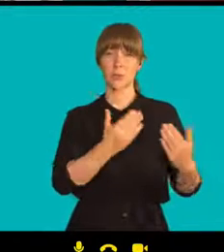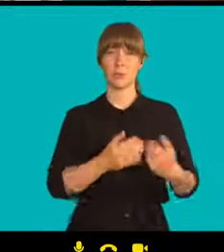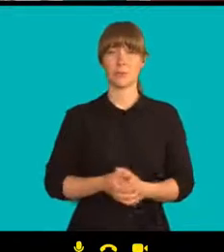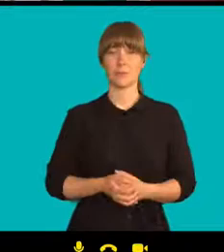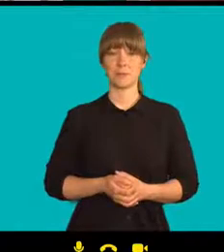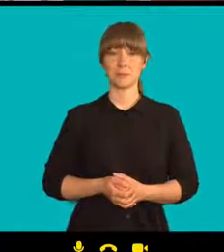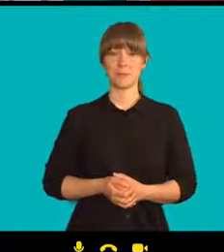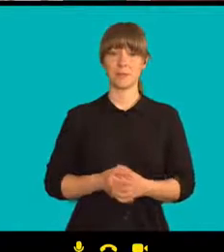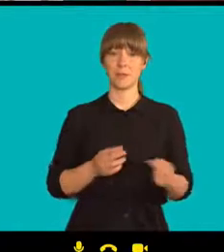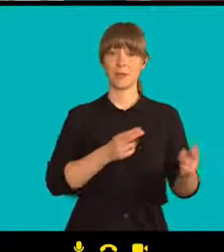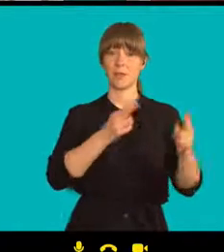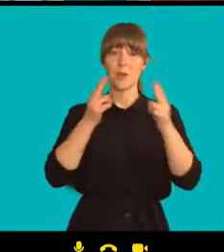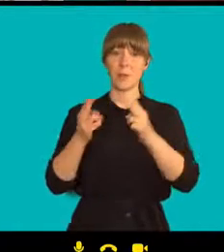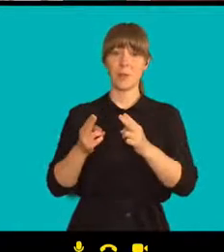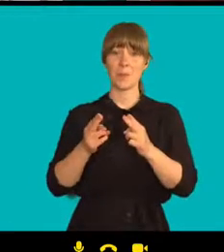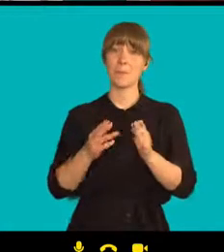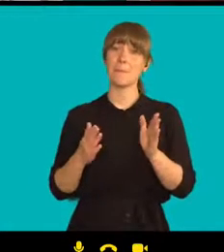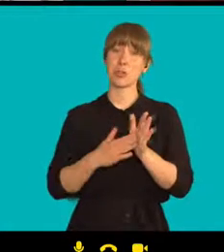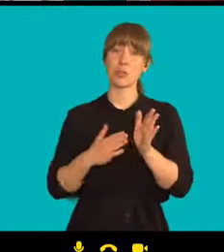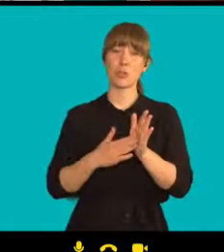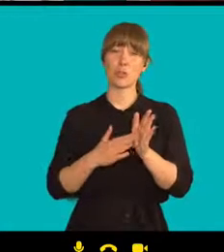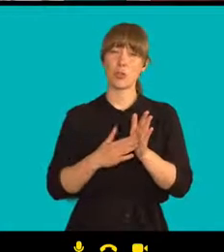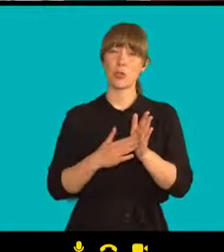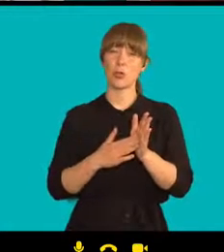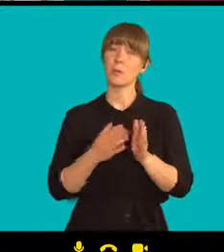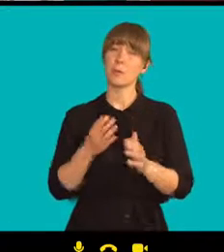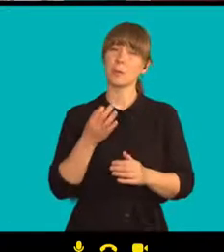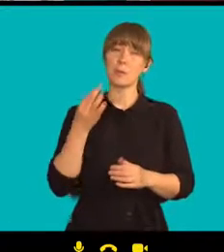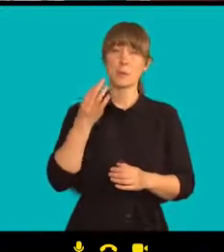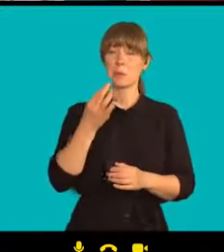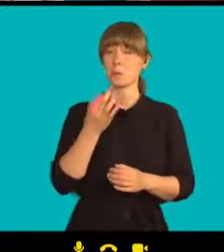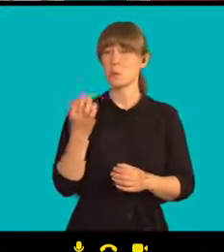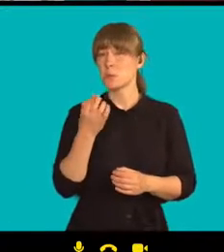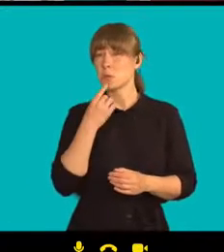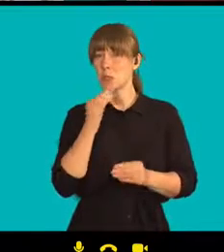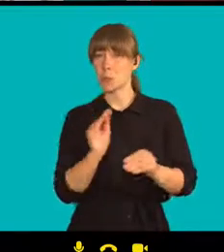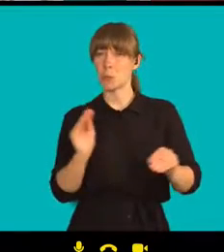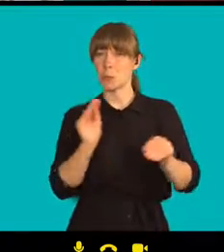Pane Mašeko, jak to vidíte vy? Co chcete dodat?